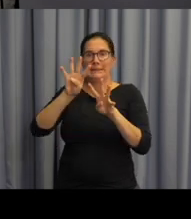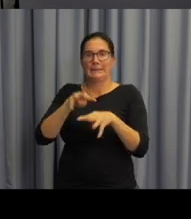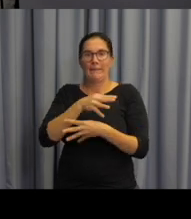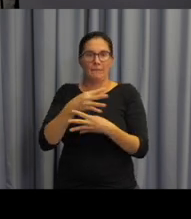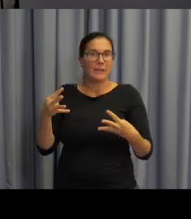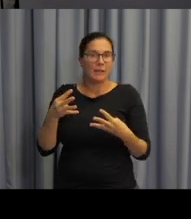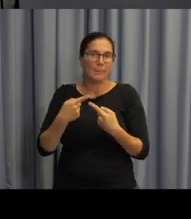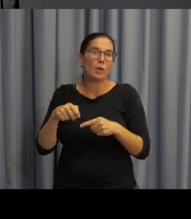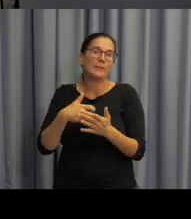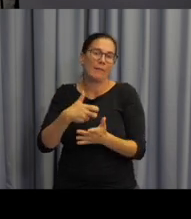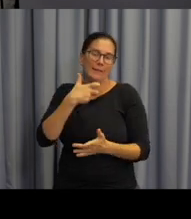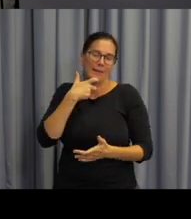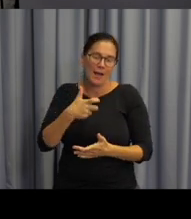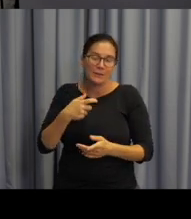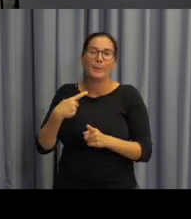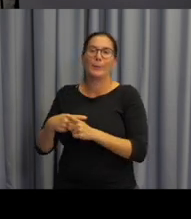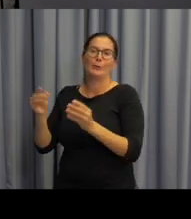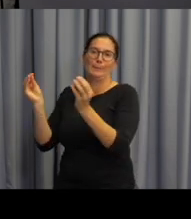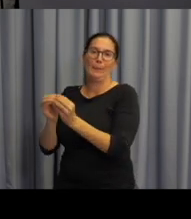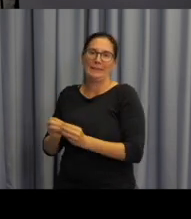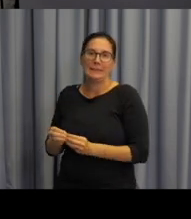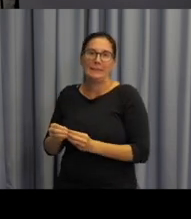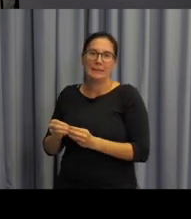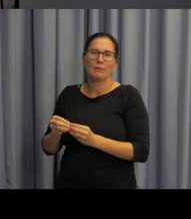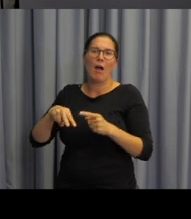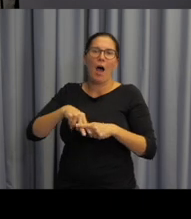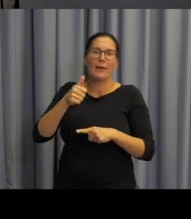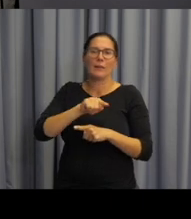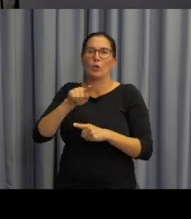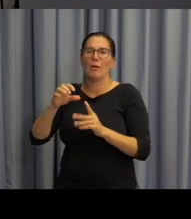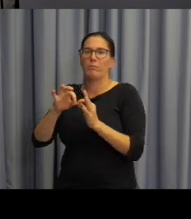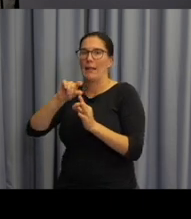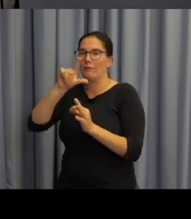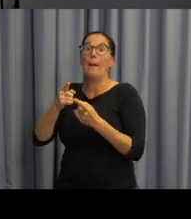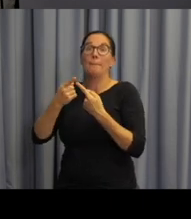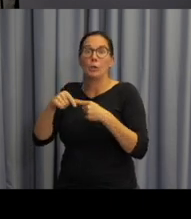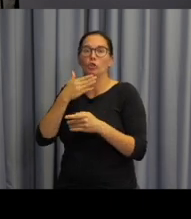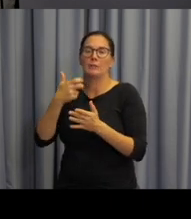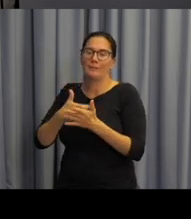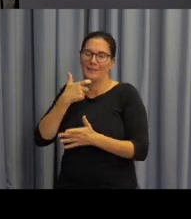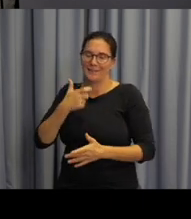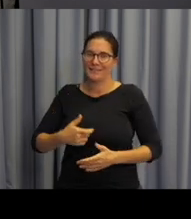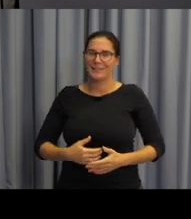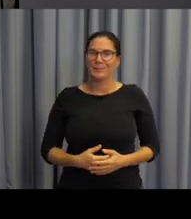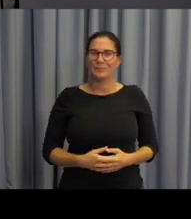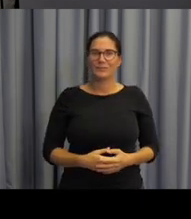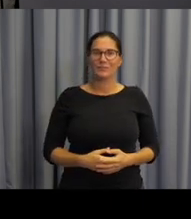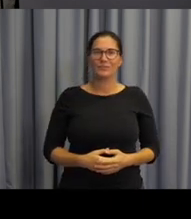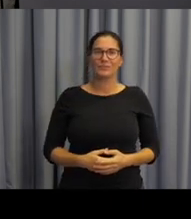referenční rámec pro znakové jazyky a popisy úrovní A1 až B2 pro český znakový jazyk.